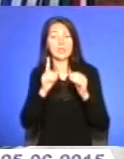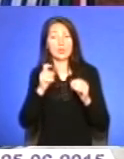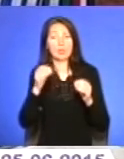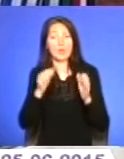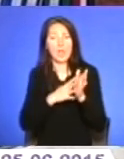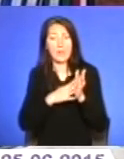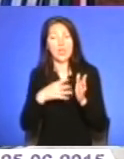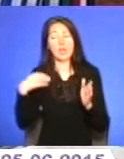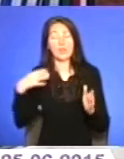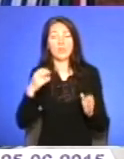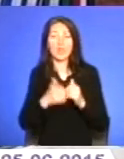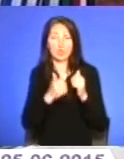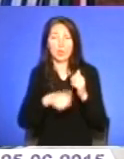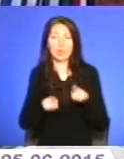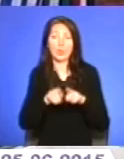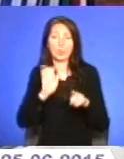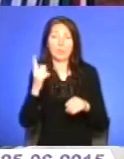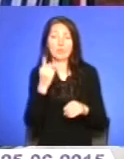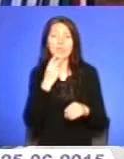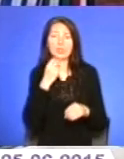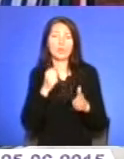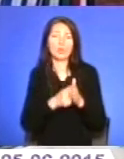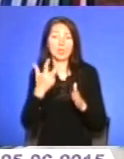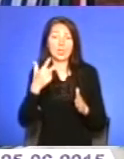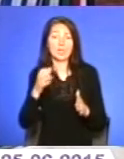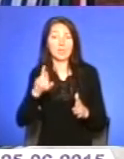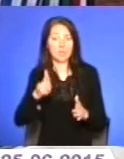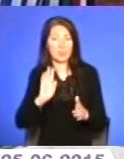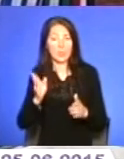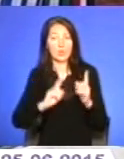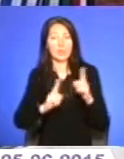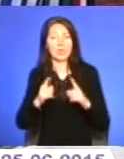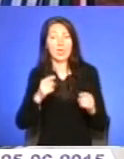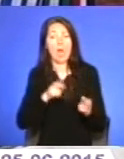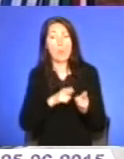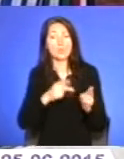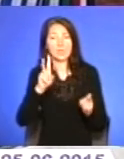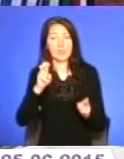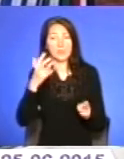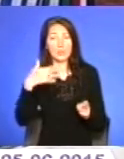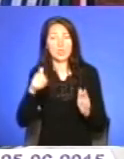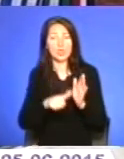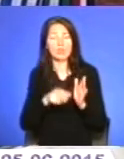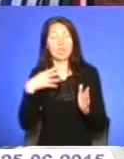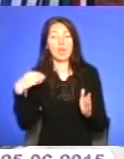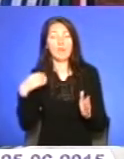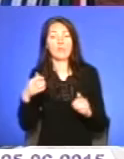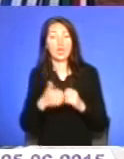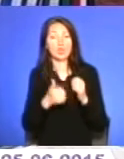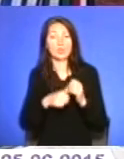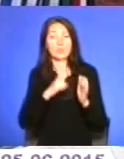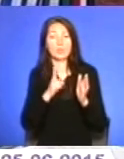-Херсон також буде з 1 червня по 30 серпня буде ходити. Поїзд 256-й Львів-Херсон з 17